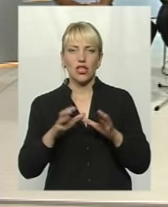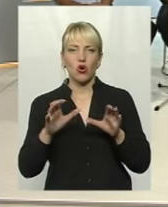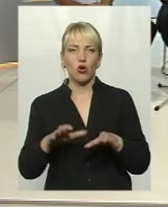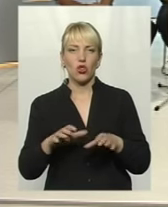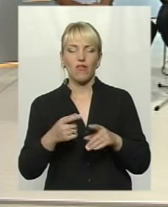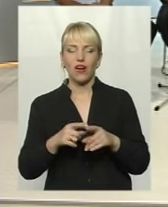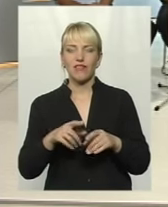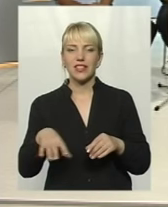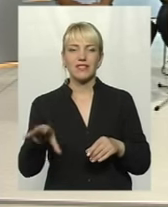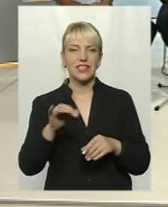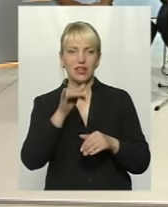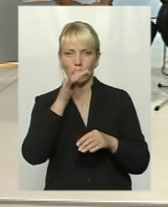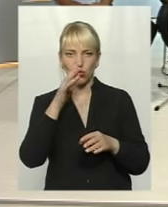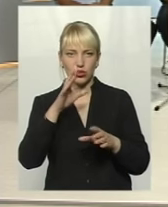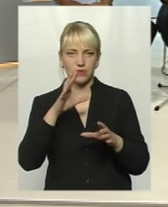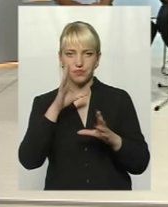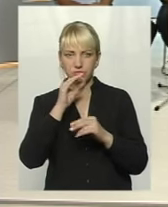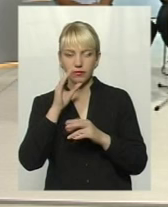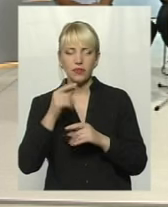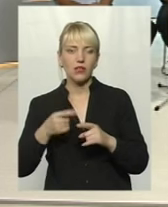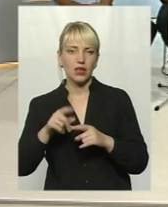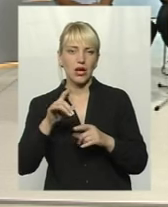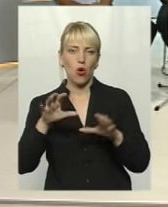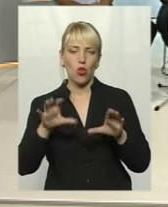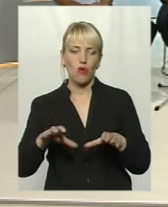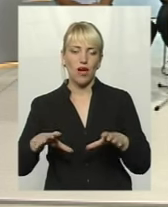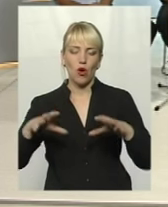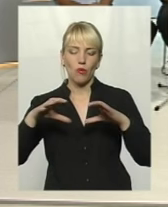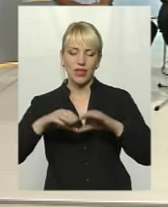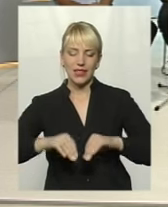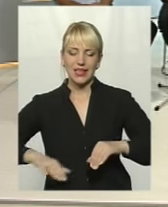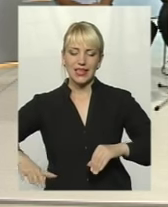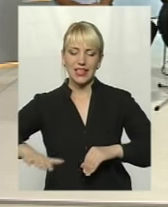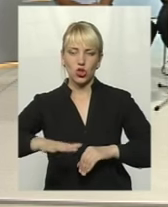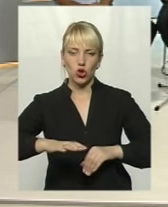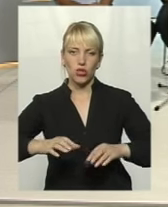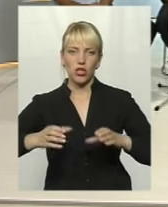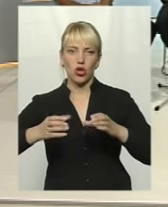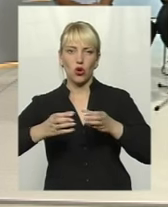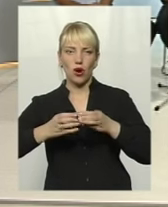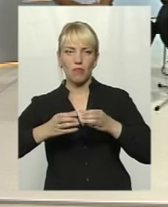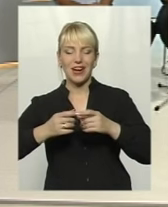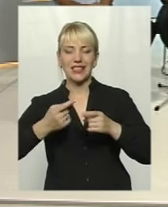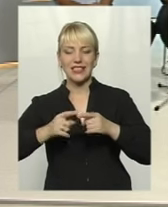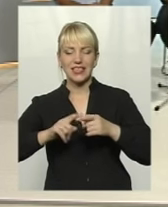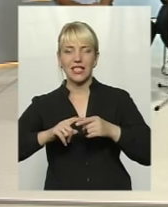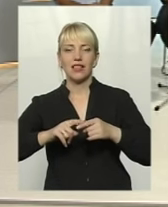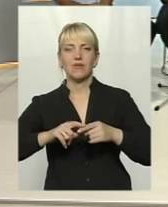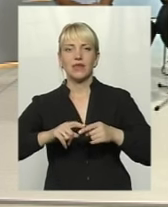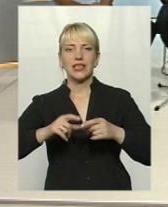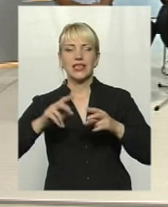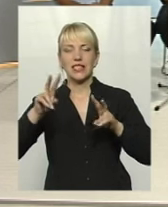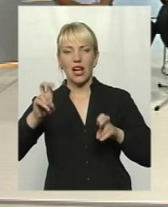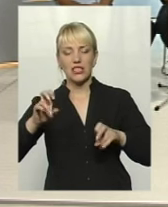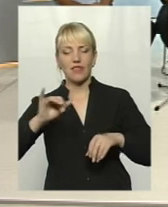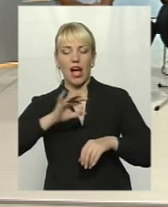об'єднаної територіальної громади, це загальна назва. А юридична посада, яка записана в трудовій книжці, це сільський